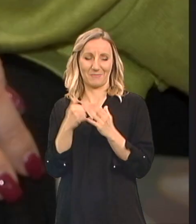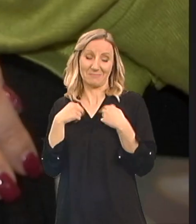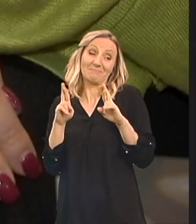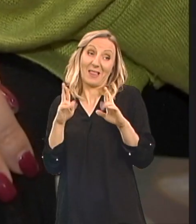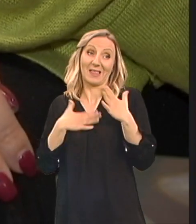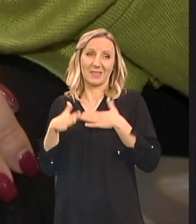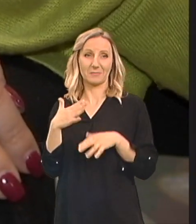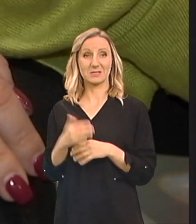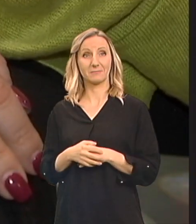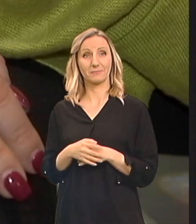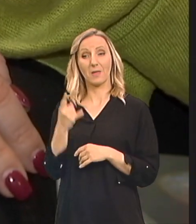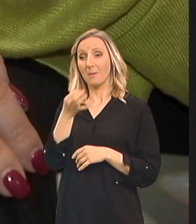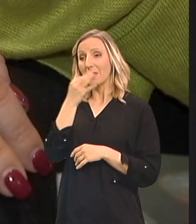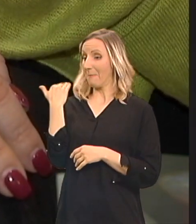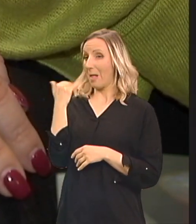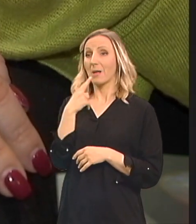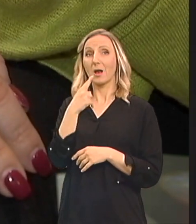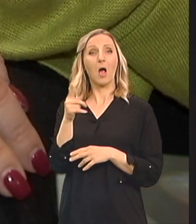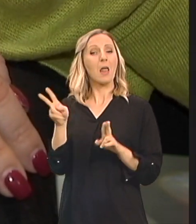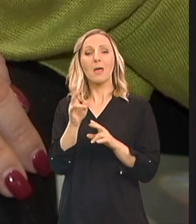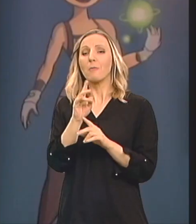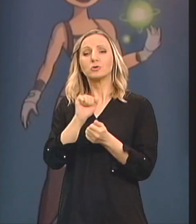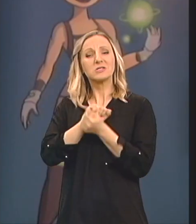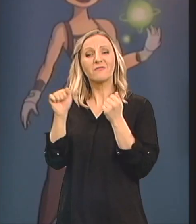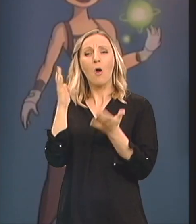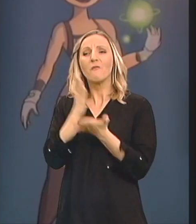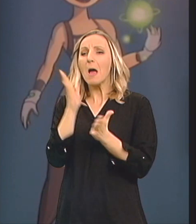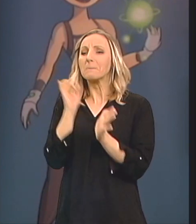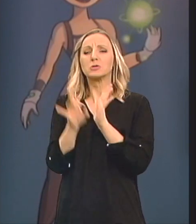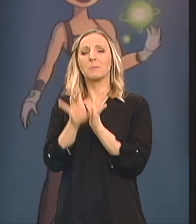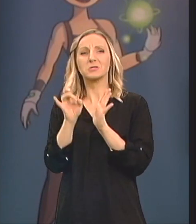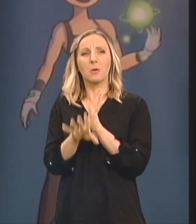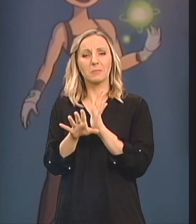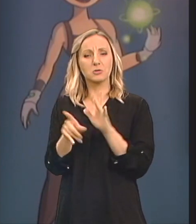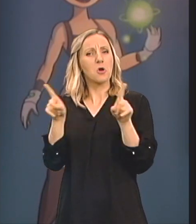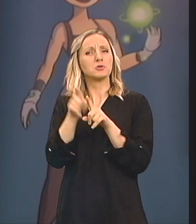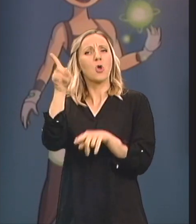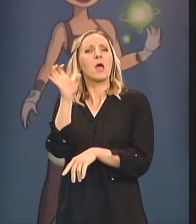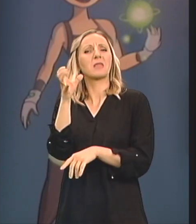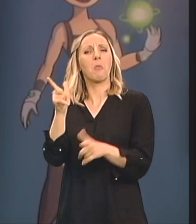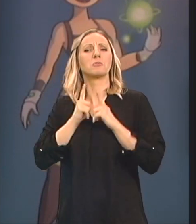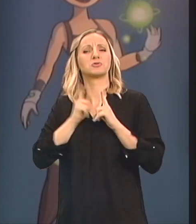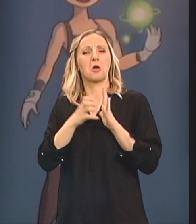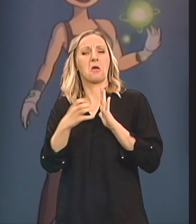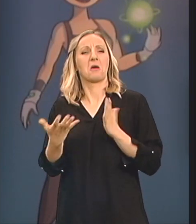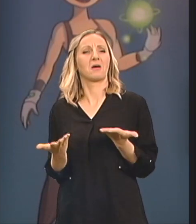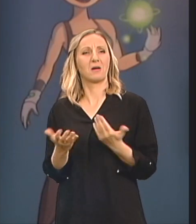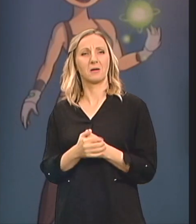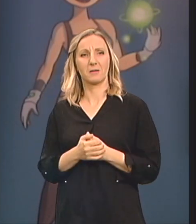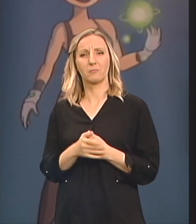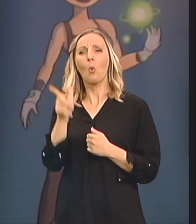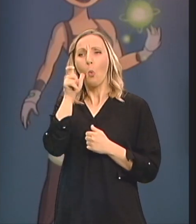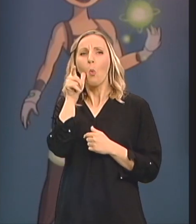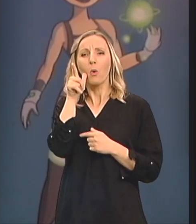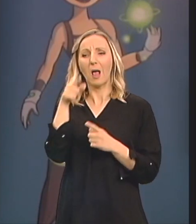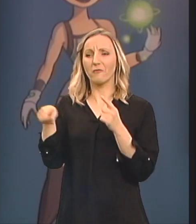pre da si rekla da Ne može sve uvijek brzo da i ljudi uvijek U hitnoj pomoci čekaju Jeste, imam i nače običaj da kažem